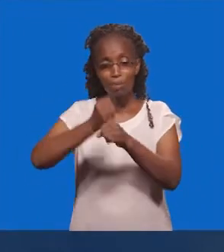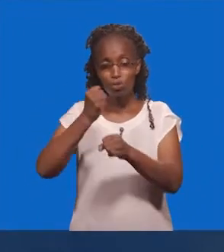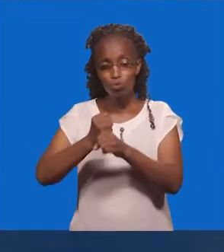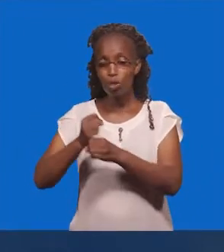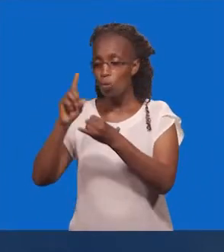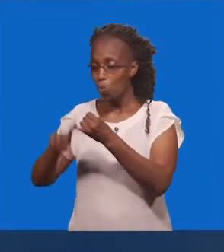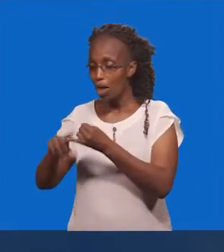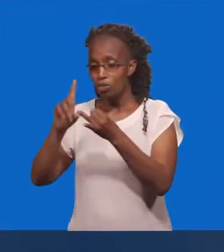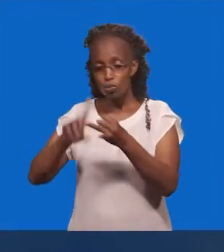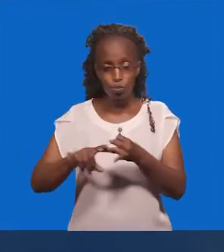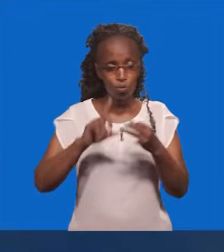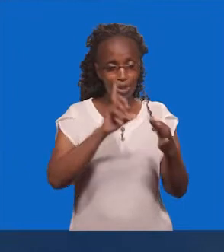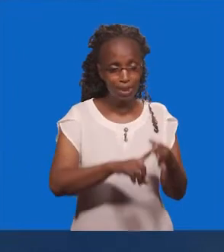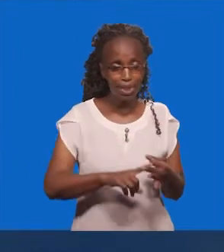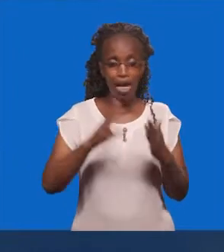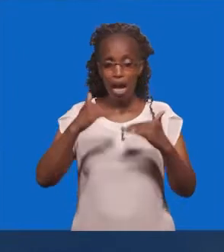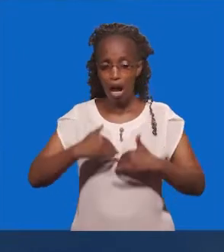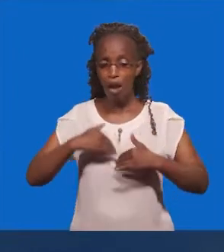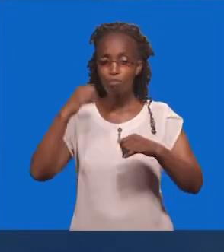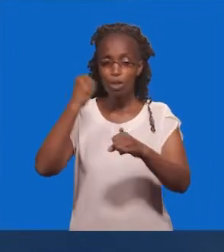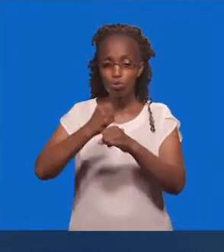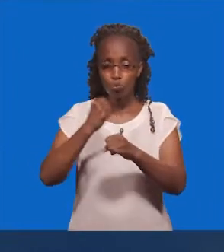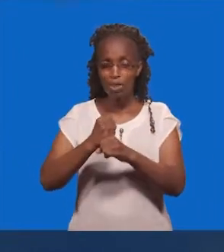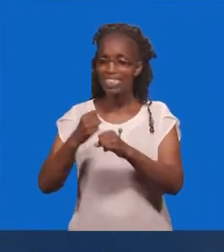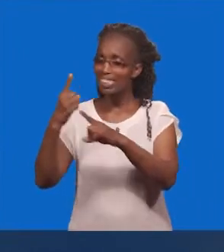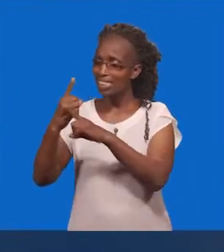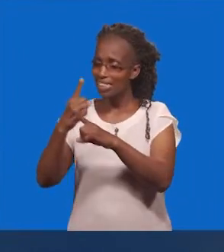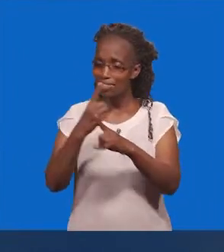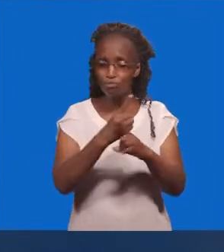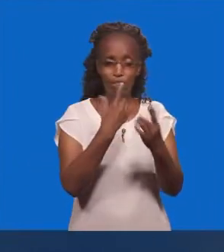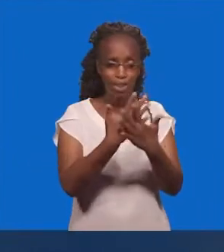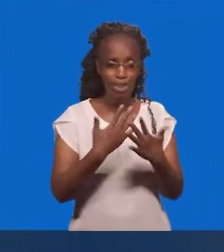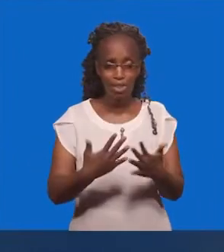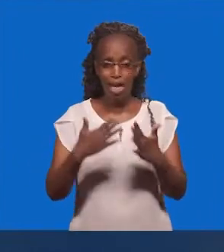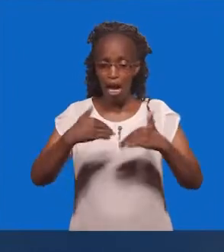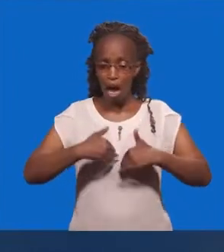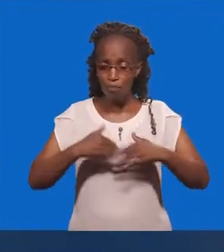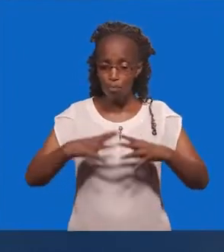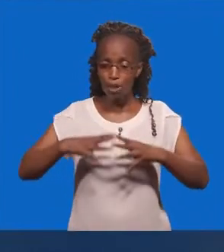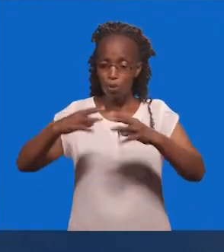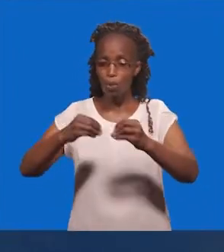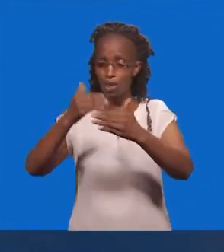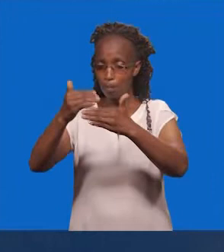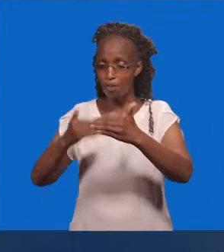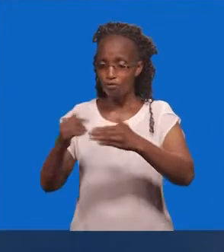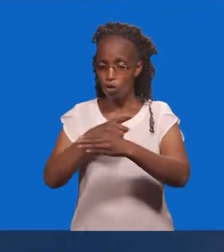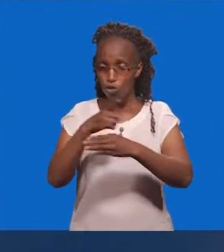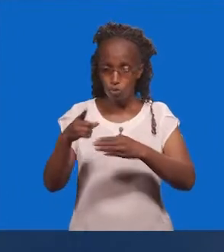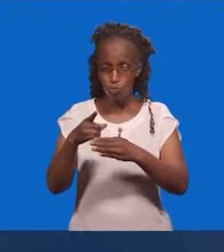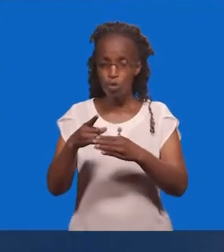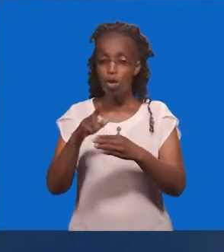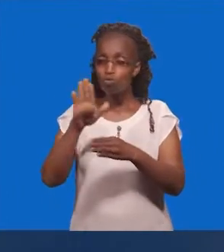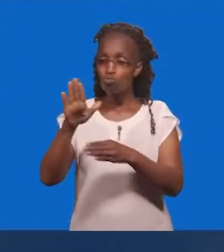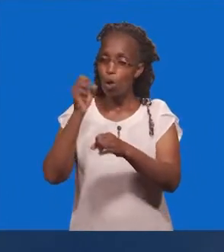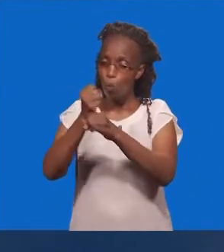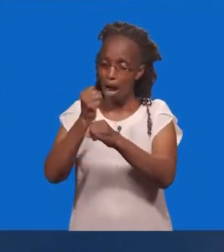Yako Na Muna I Na Ile Nimekua Nikifanya Ivi Na Vile Nimekua Nikienena Mbelezako Nikiwa Ivi